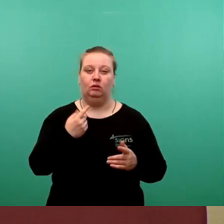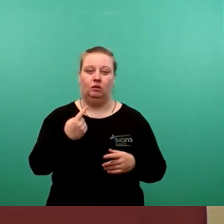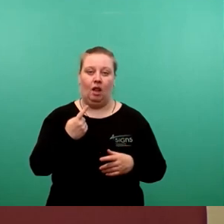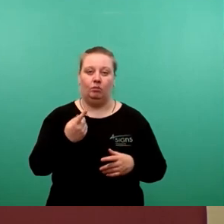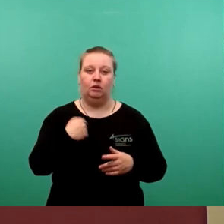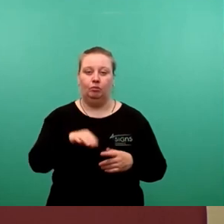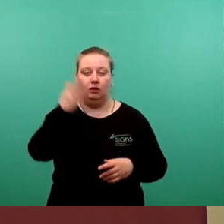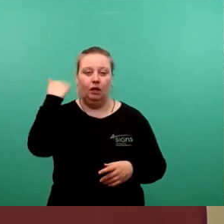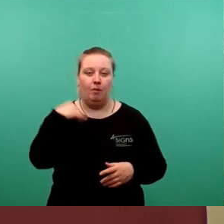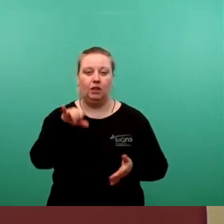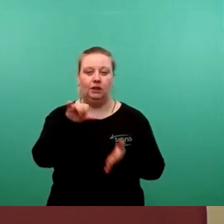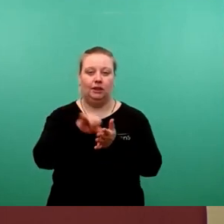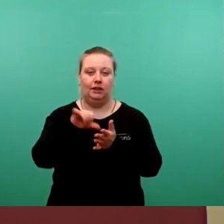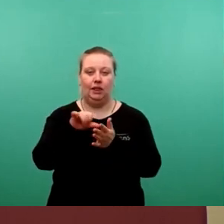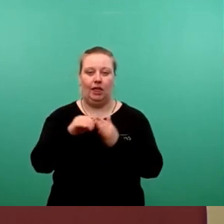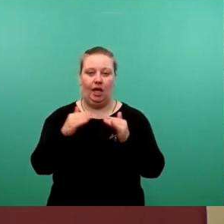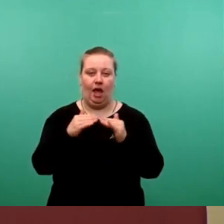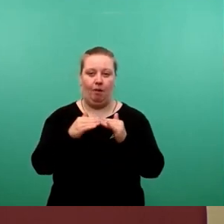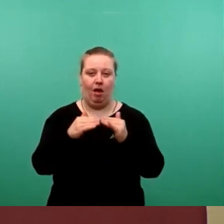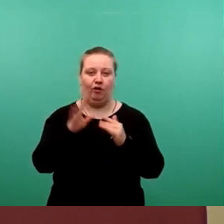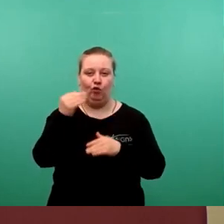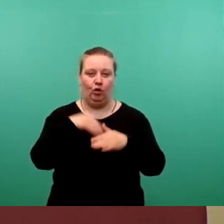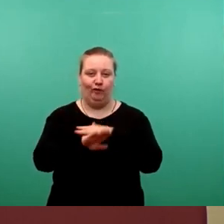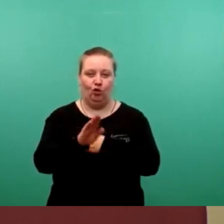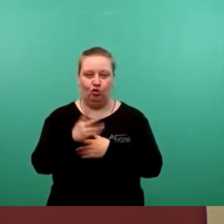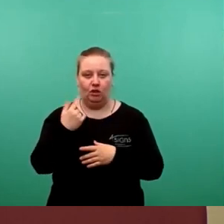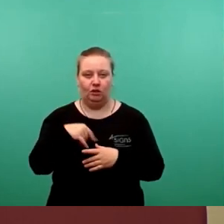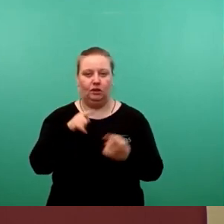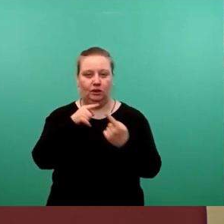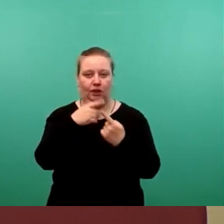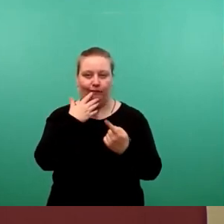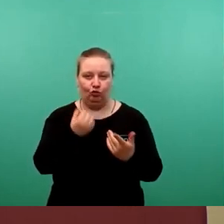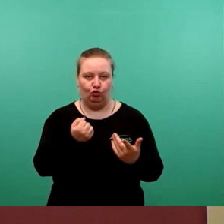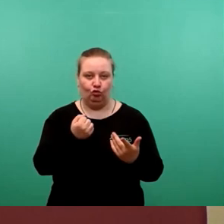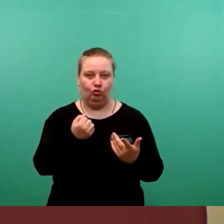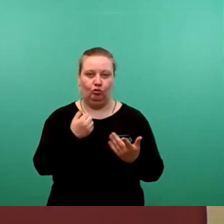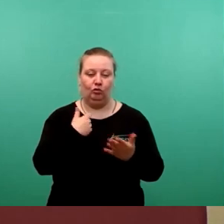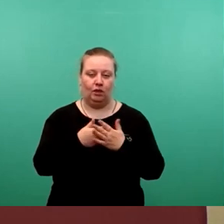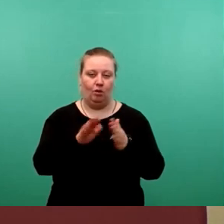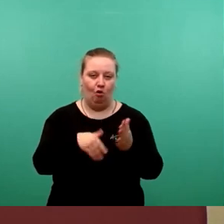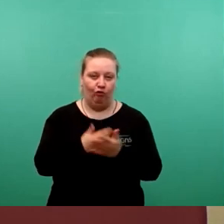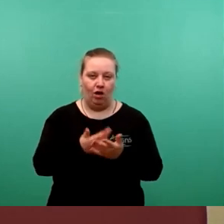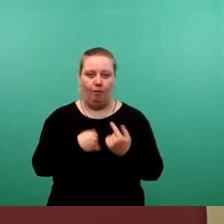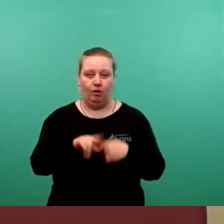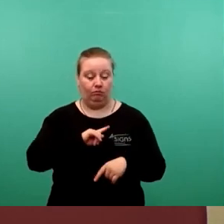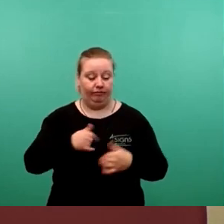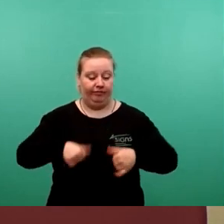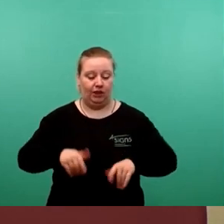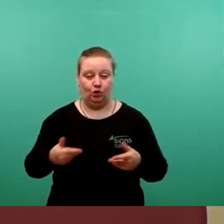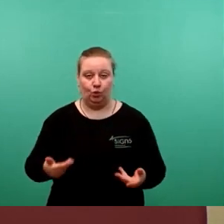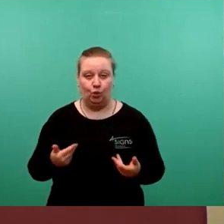der ehemaligen Cityherberge für Geflüchtete ermöglichen können. Zu der Aufgabe Unterbringung sind wir gesetzlich verpflichtet.